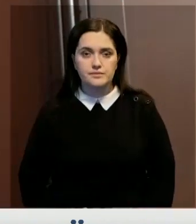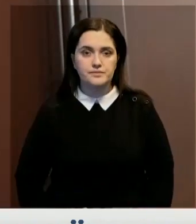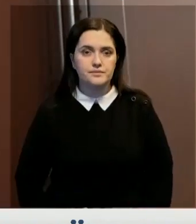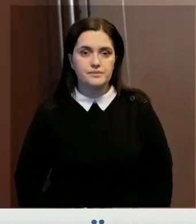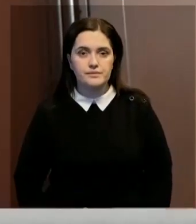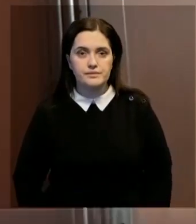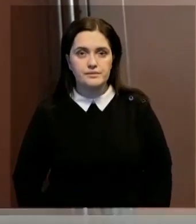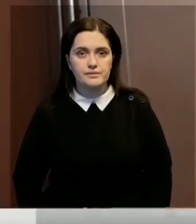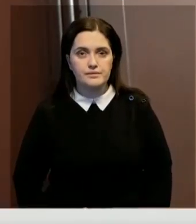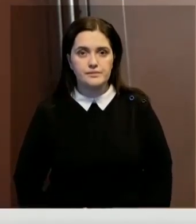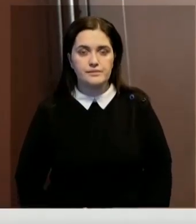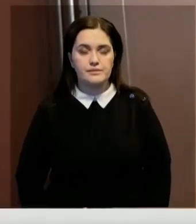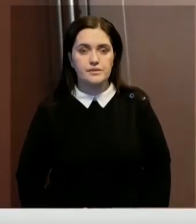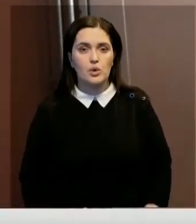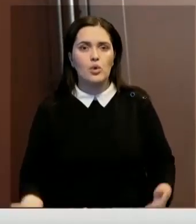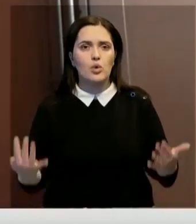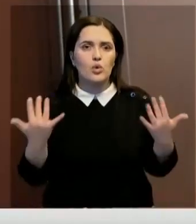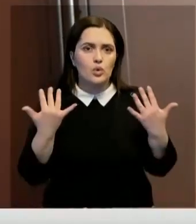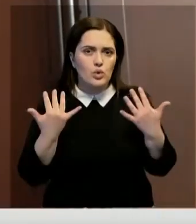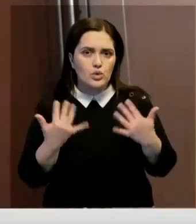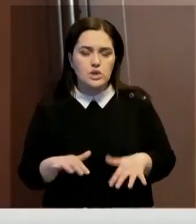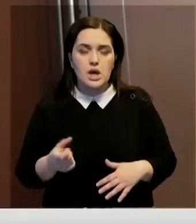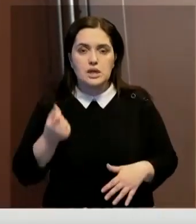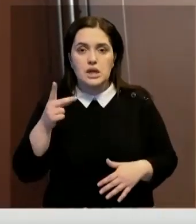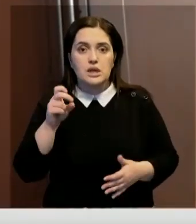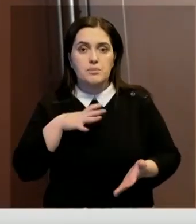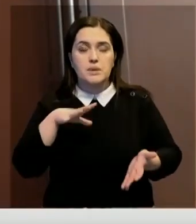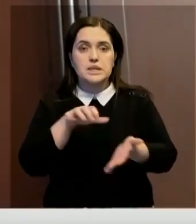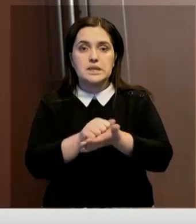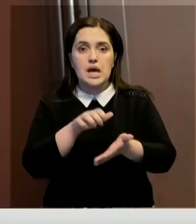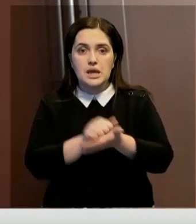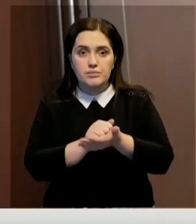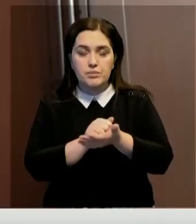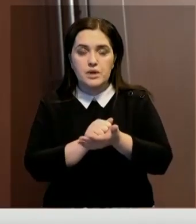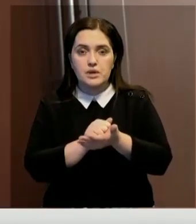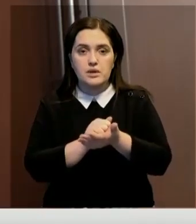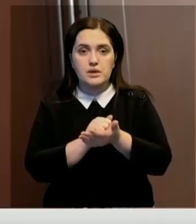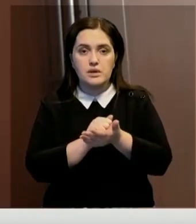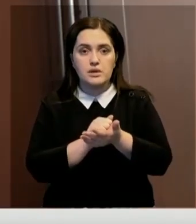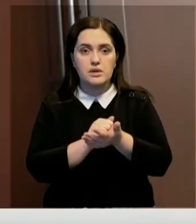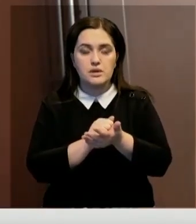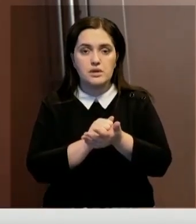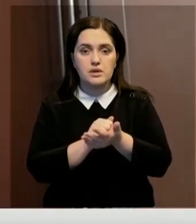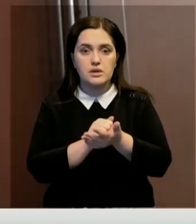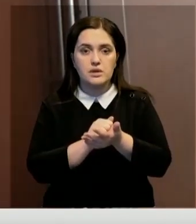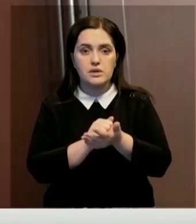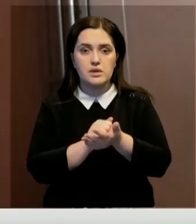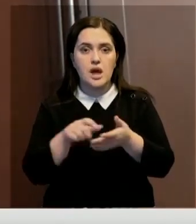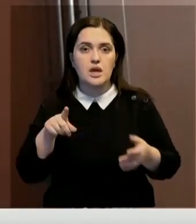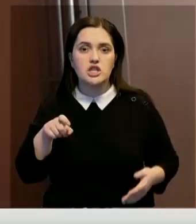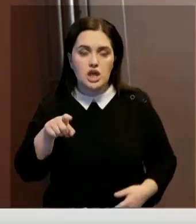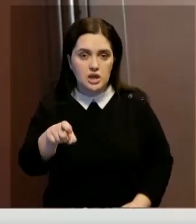несколько лет мы занимаемся нематодами, круглые черви,